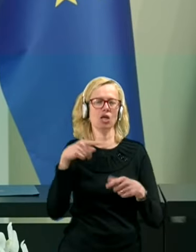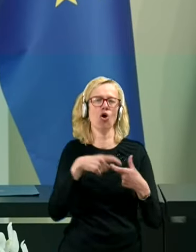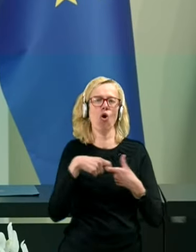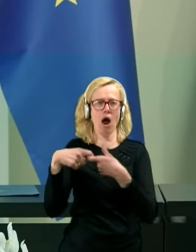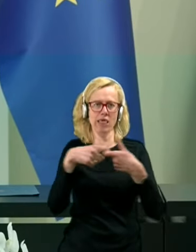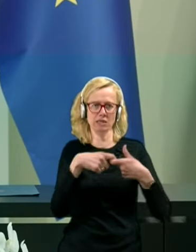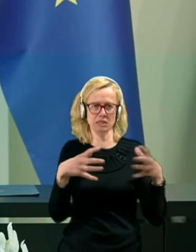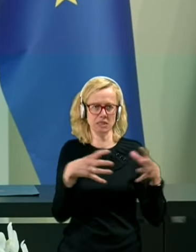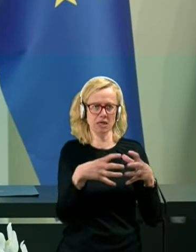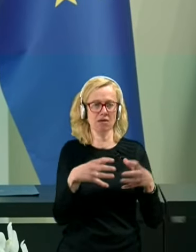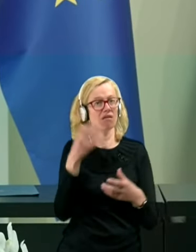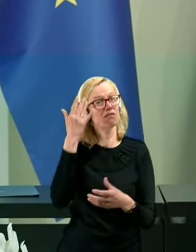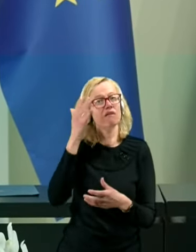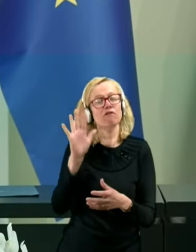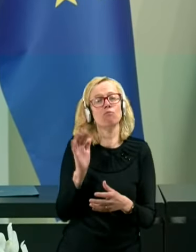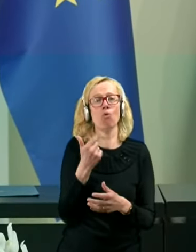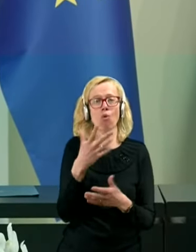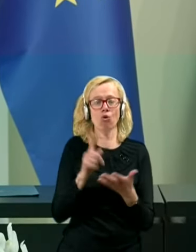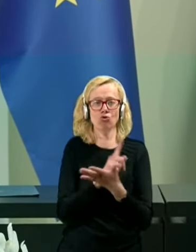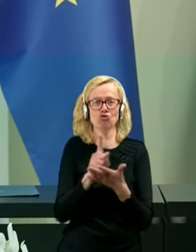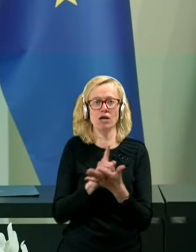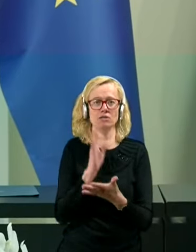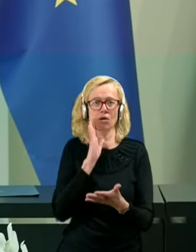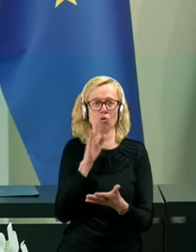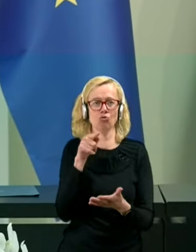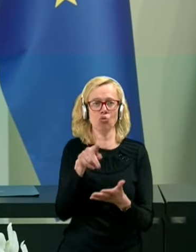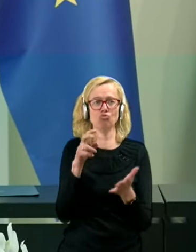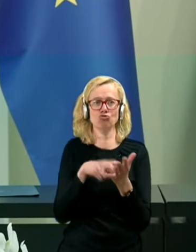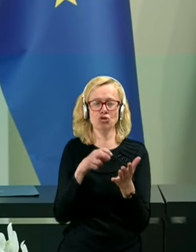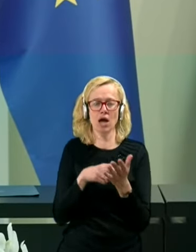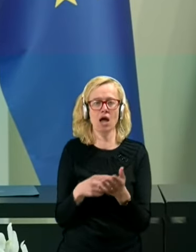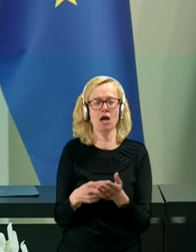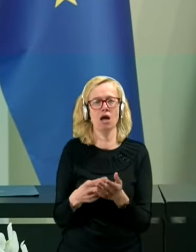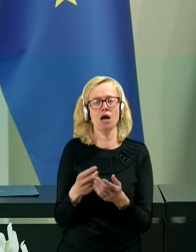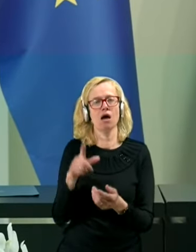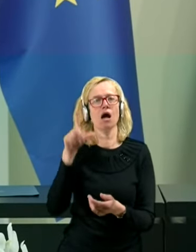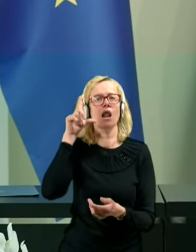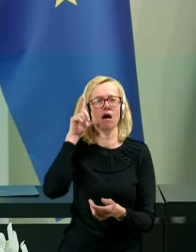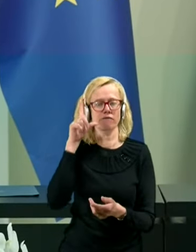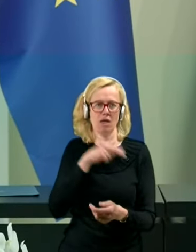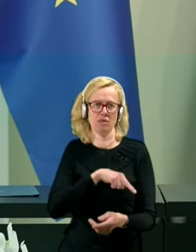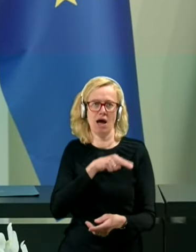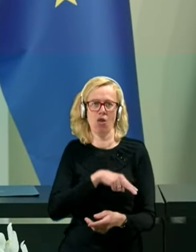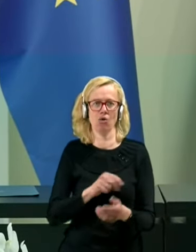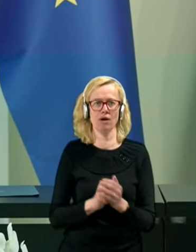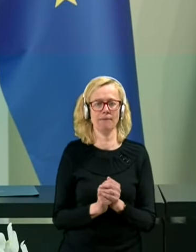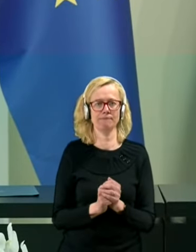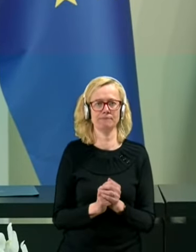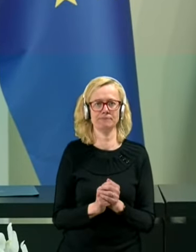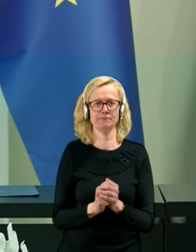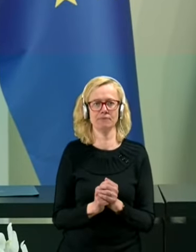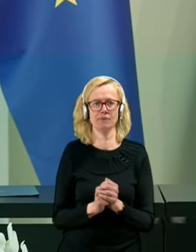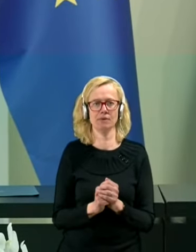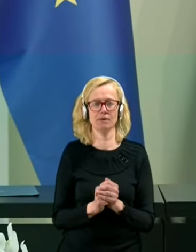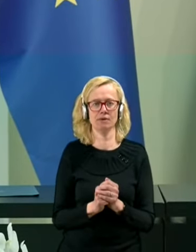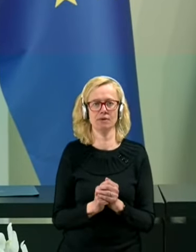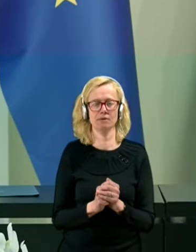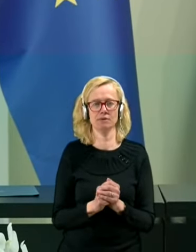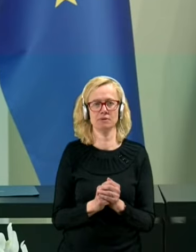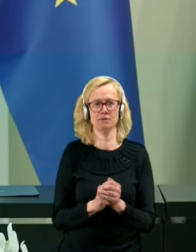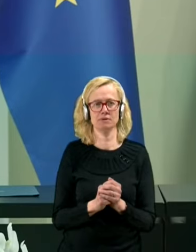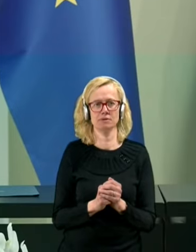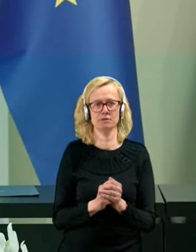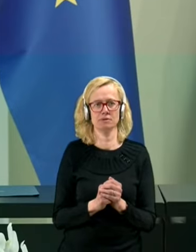bo to še eno od ključnih nalog, ampak poleg tega spopada, o katerem dva